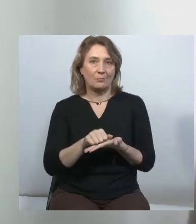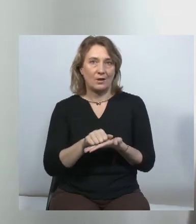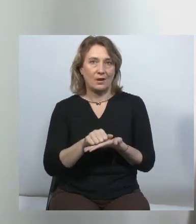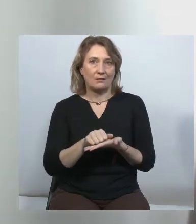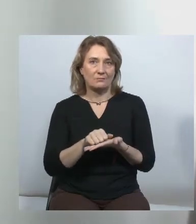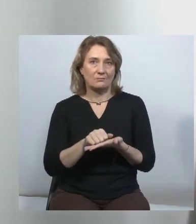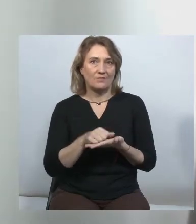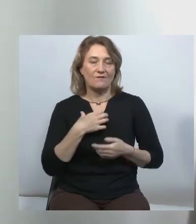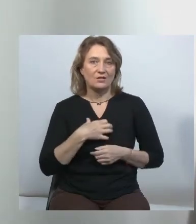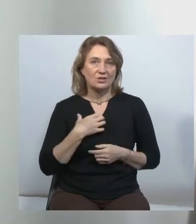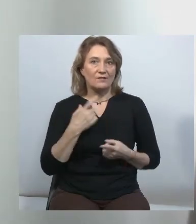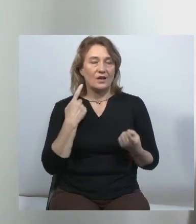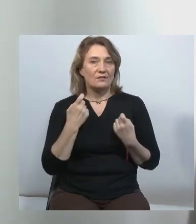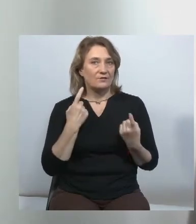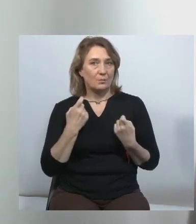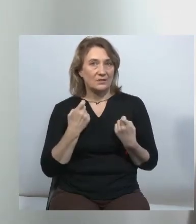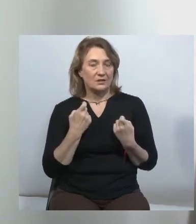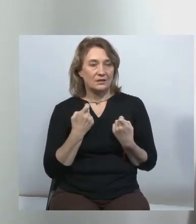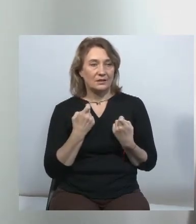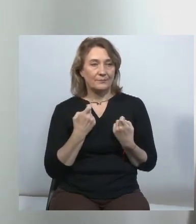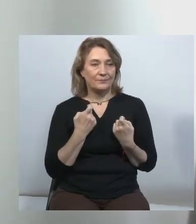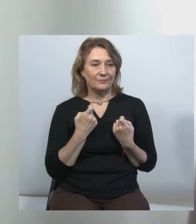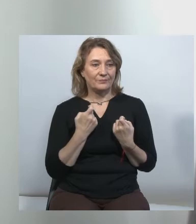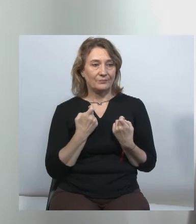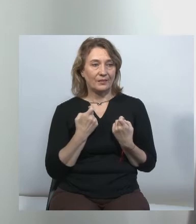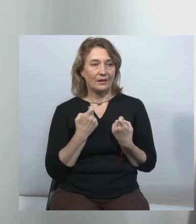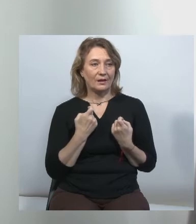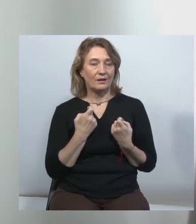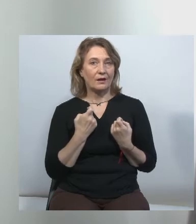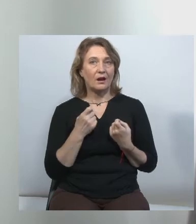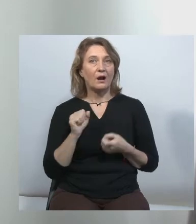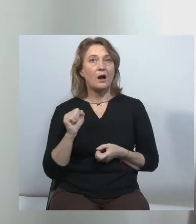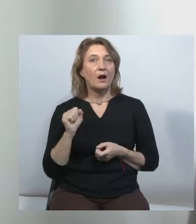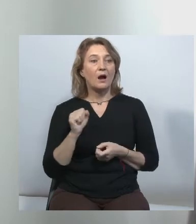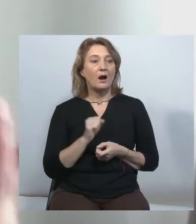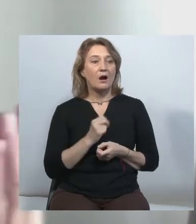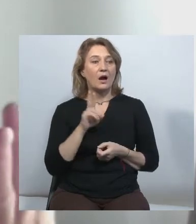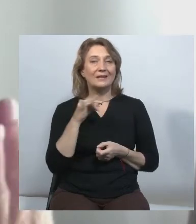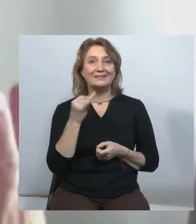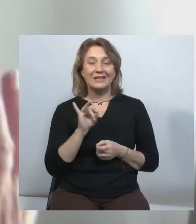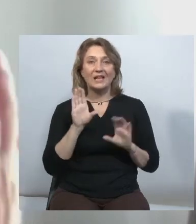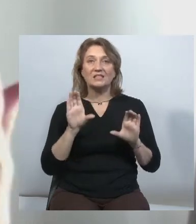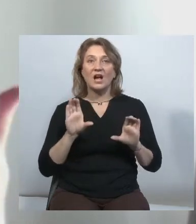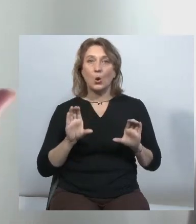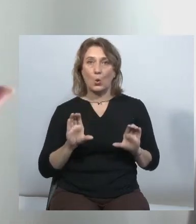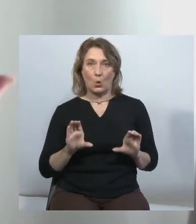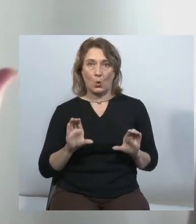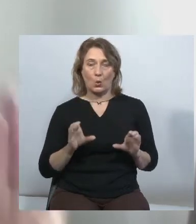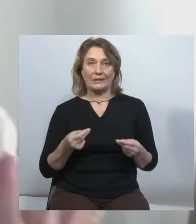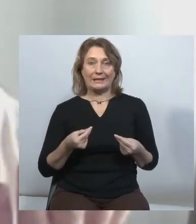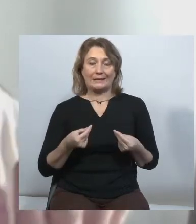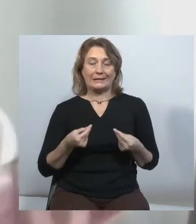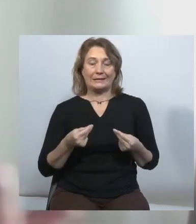інформаційній сфері. Цей закон дає